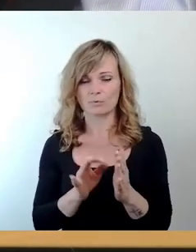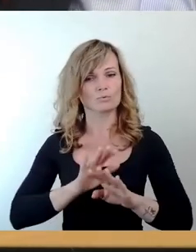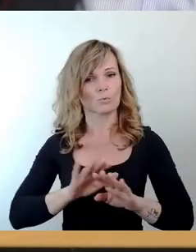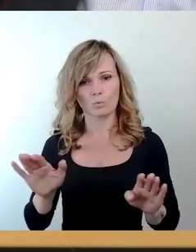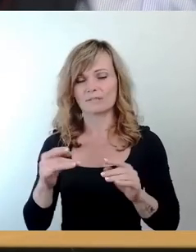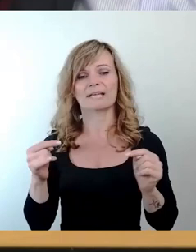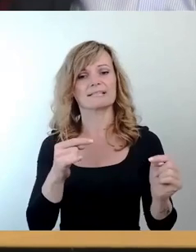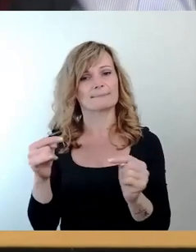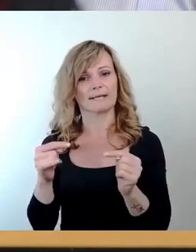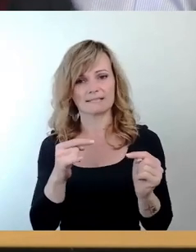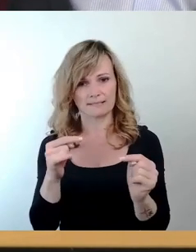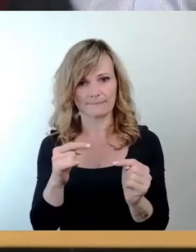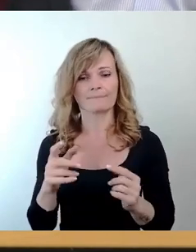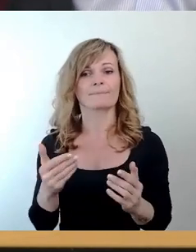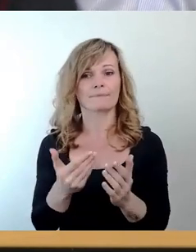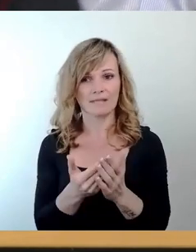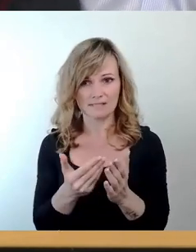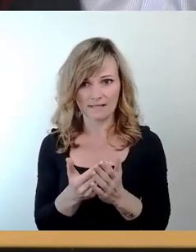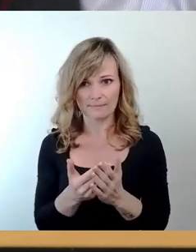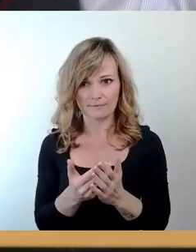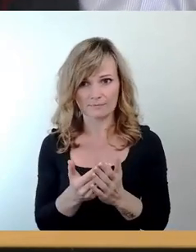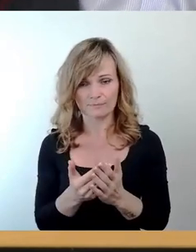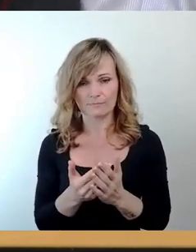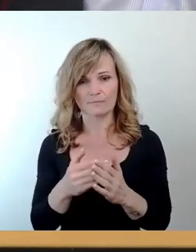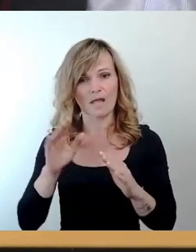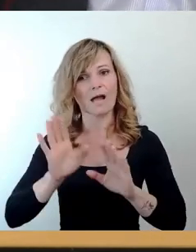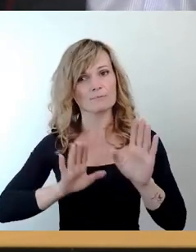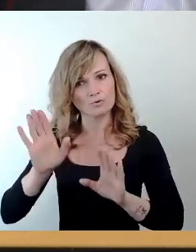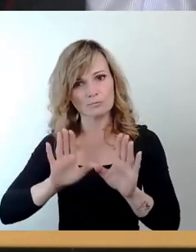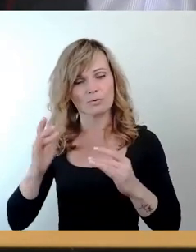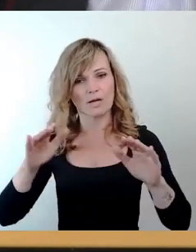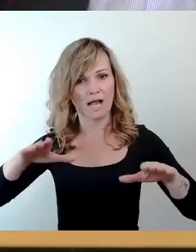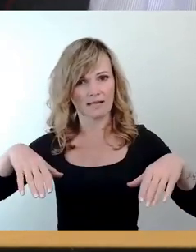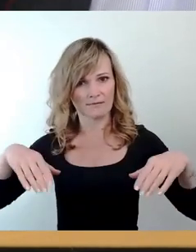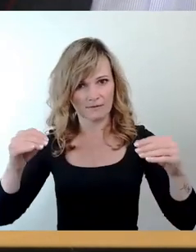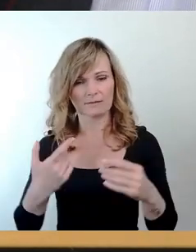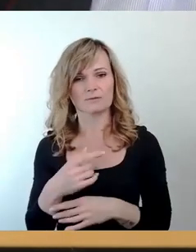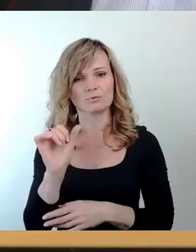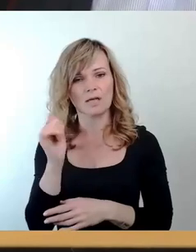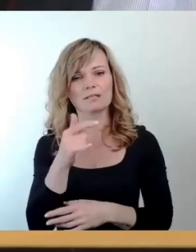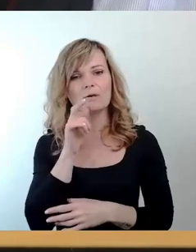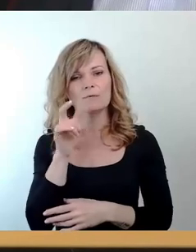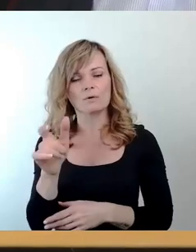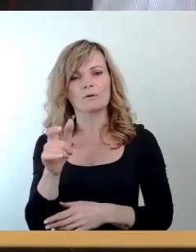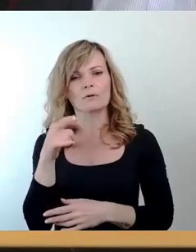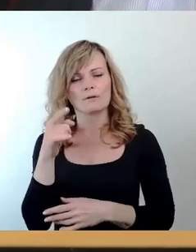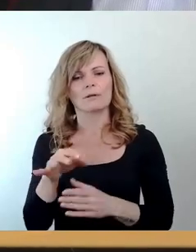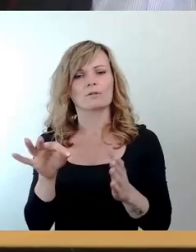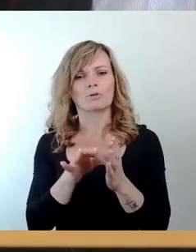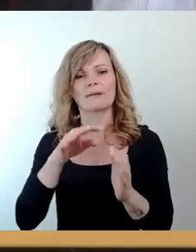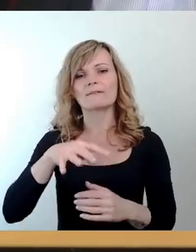Deswegen steigen wir in die Abstimmung ein. Ich rufe zuerst auf den Top 14